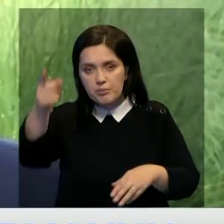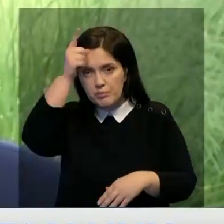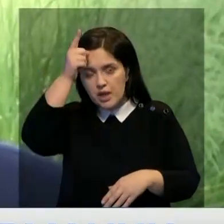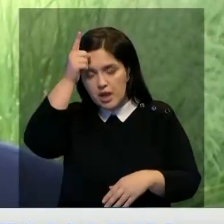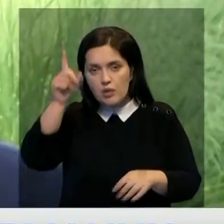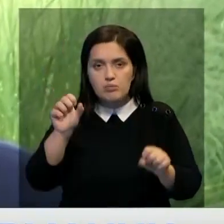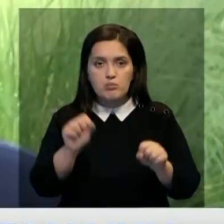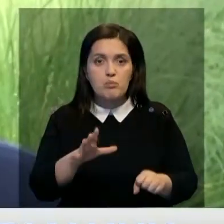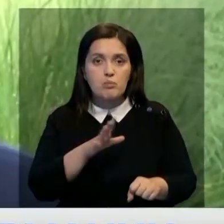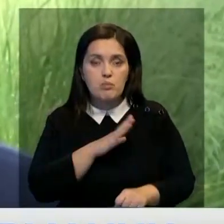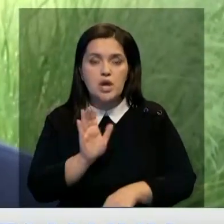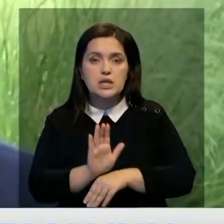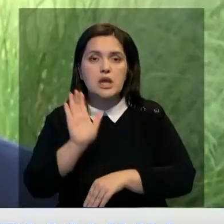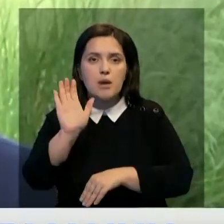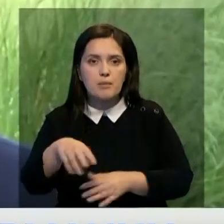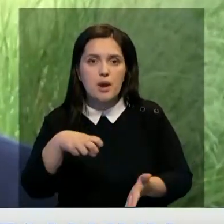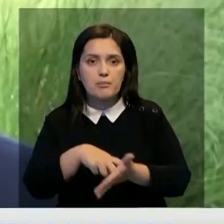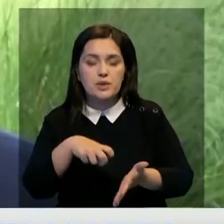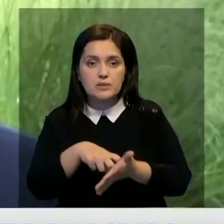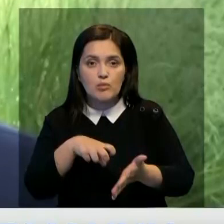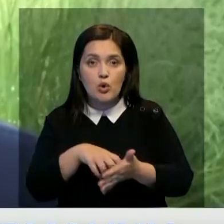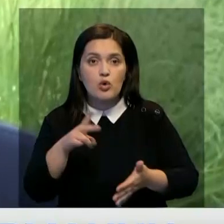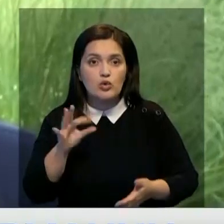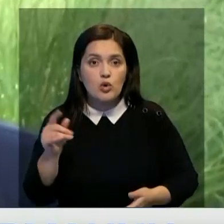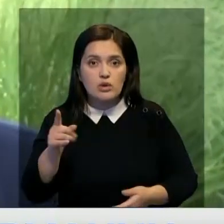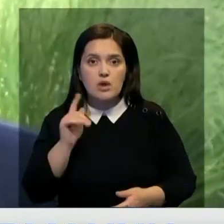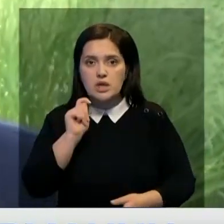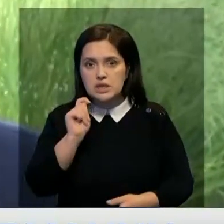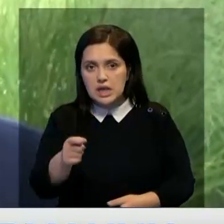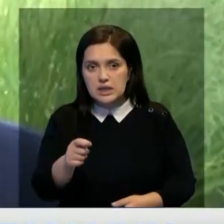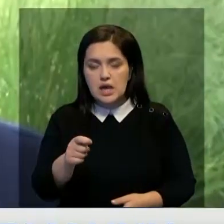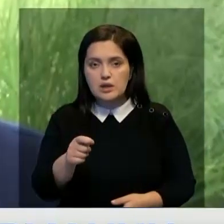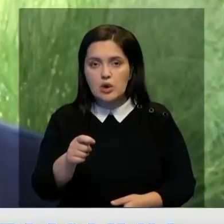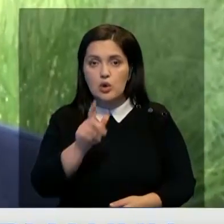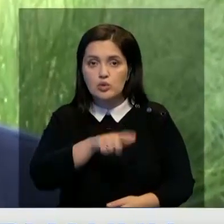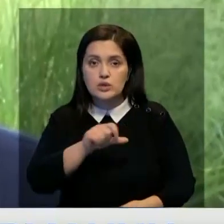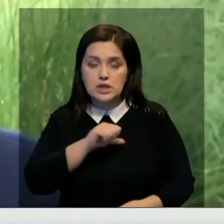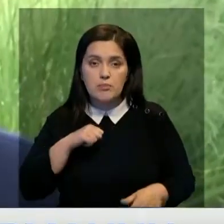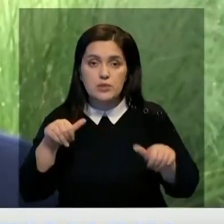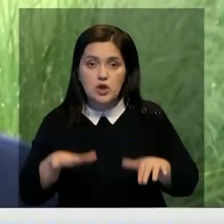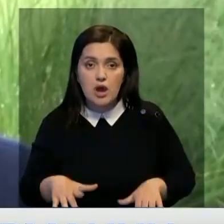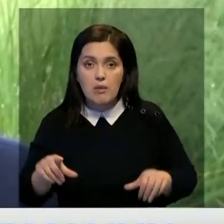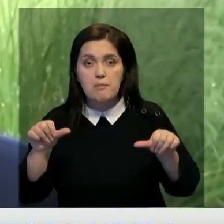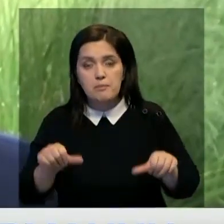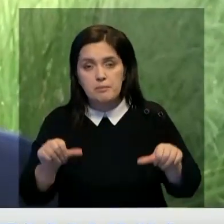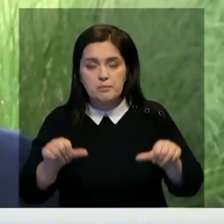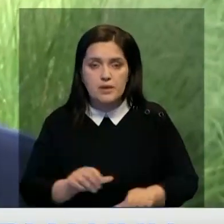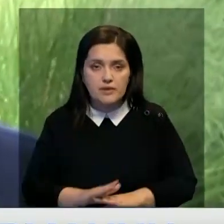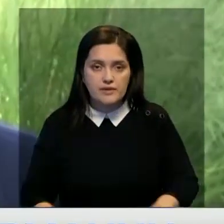которые вполне можно было направить в письменном виде. Но их решили задать иначе. Пусть люди сами решают, правы ли они были.